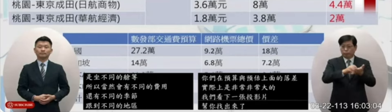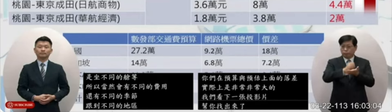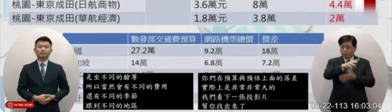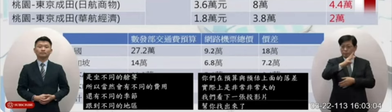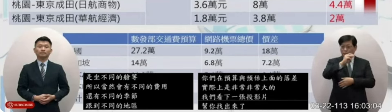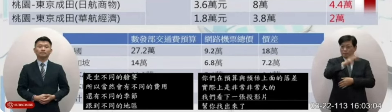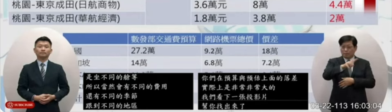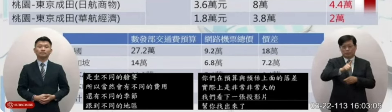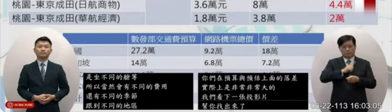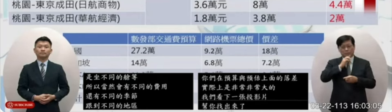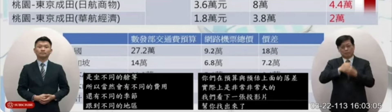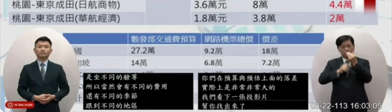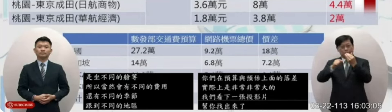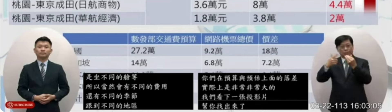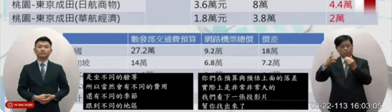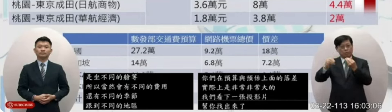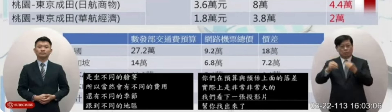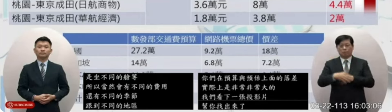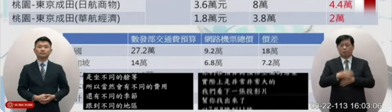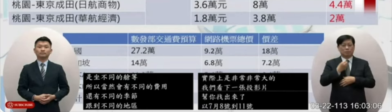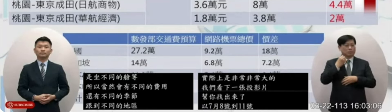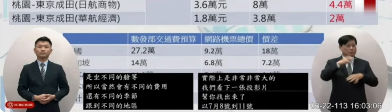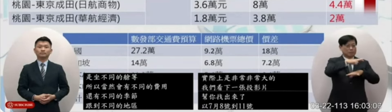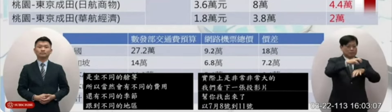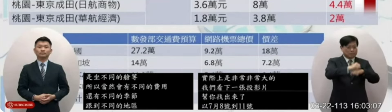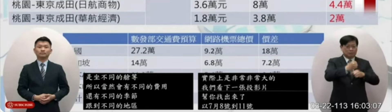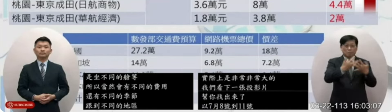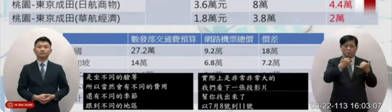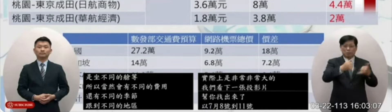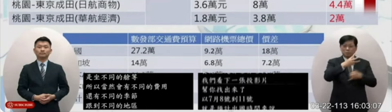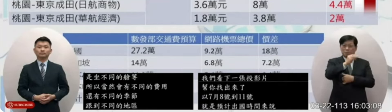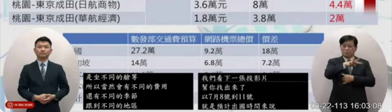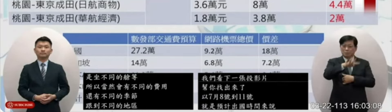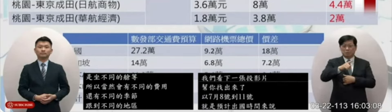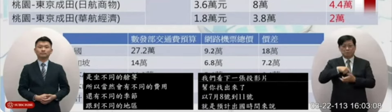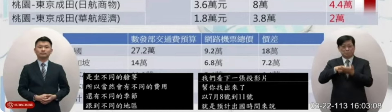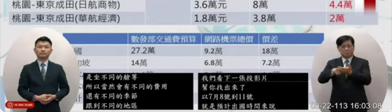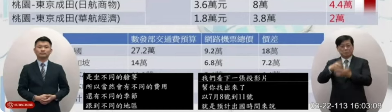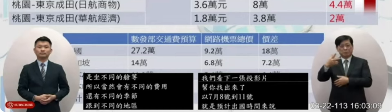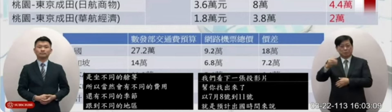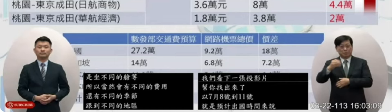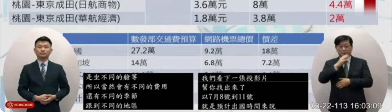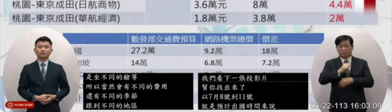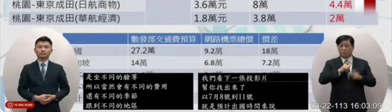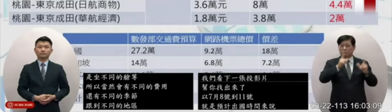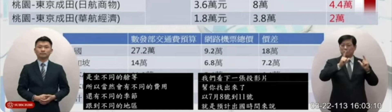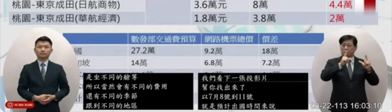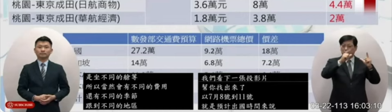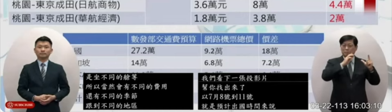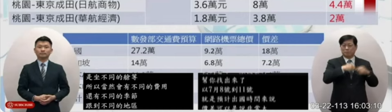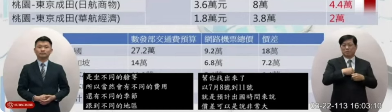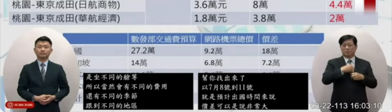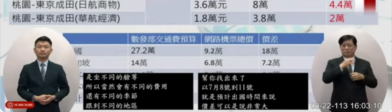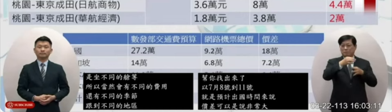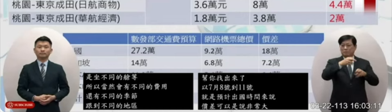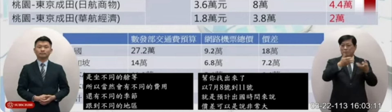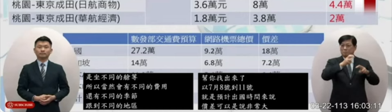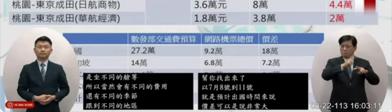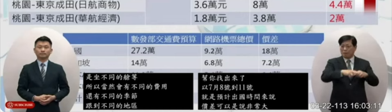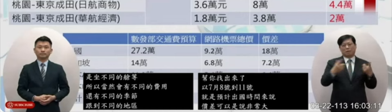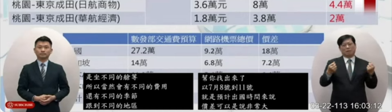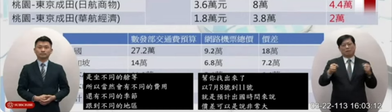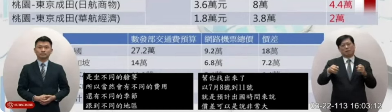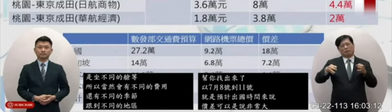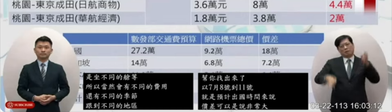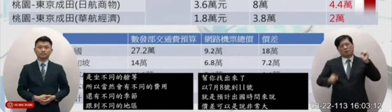價三萬三你們編了九點六萬新加坡網上三萬四你們報的是七萬東京的部分呢商務艙的報